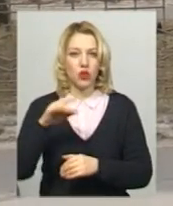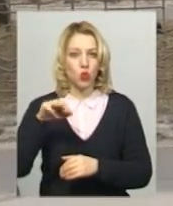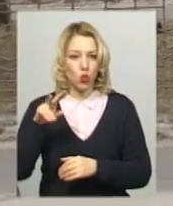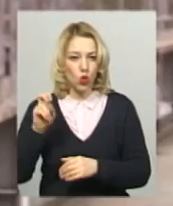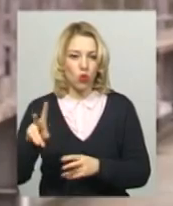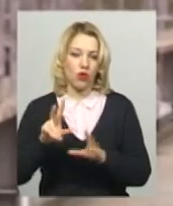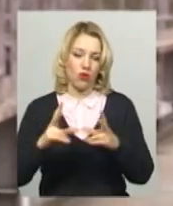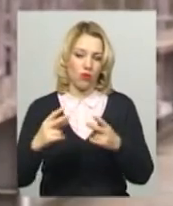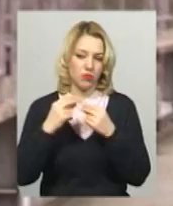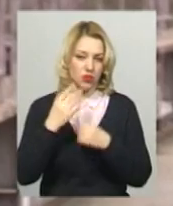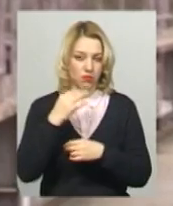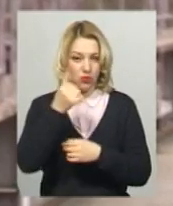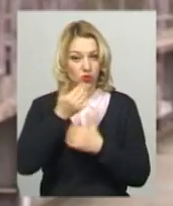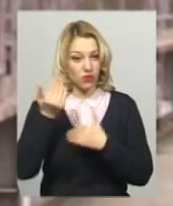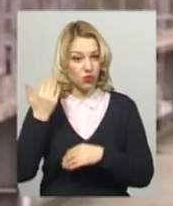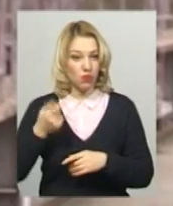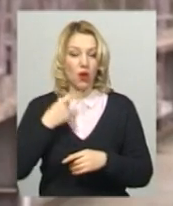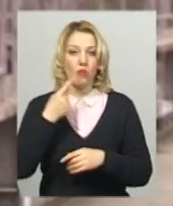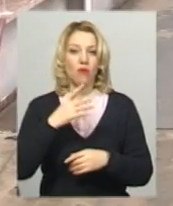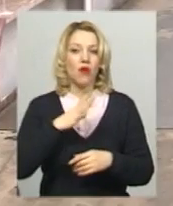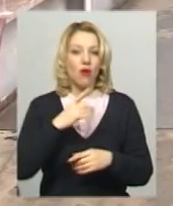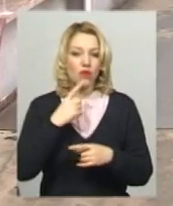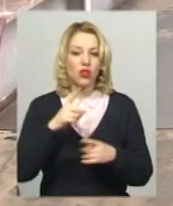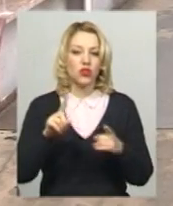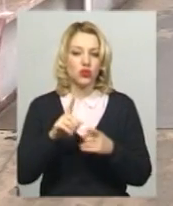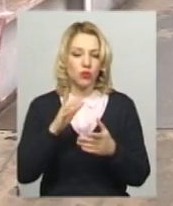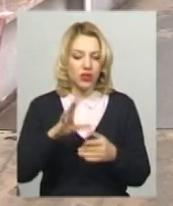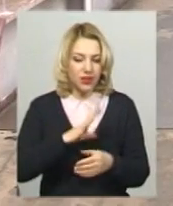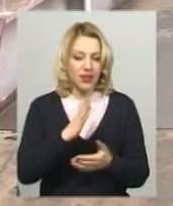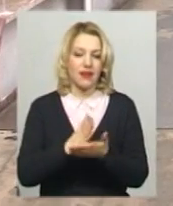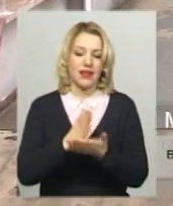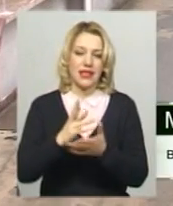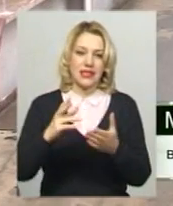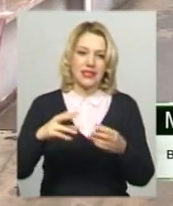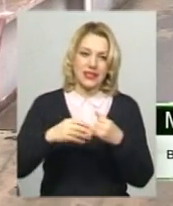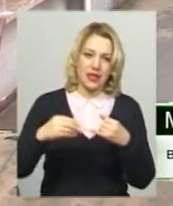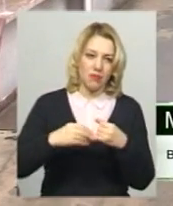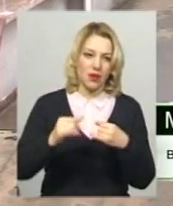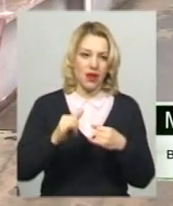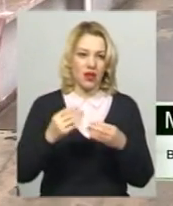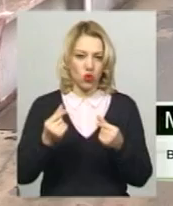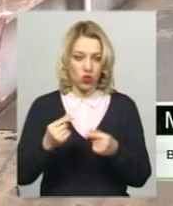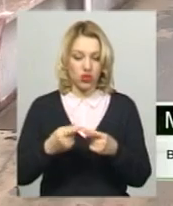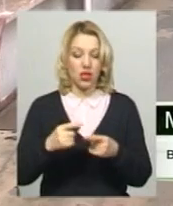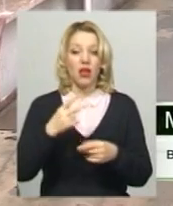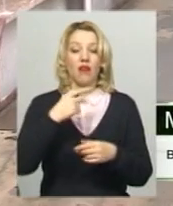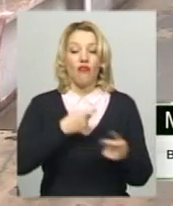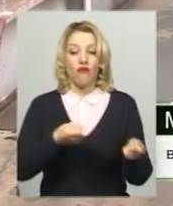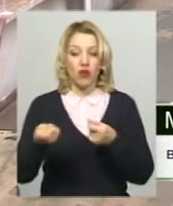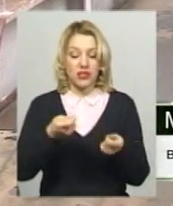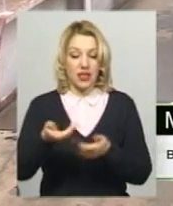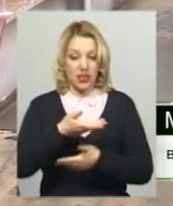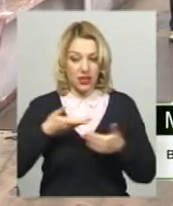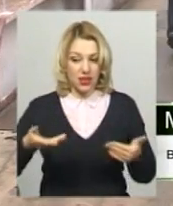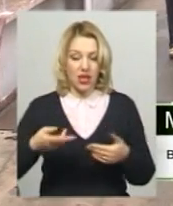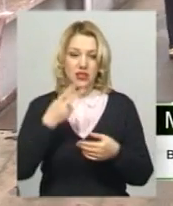Марина Котович. Тоді йшлося про те, що є ділянка та кошти. Возили нас, дивилися, шукали все. Потім знайшлася причина,